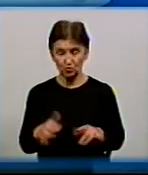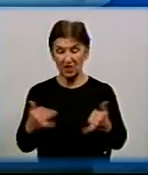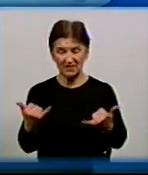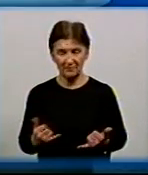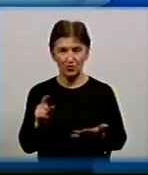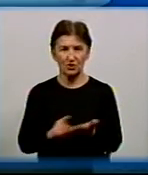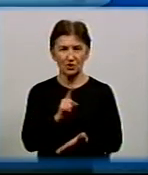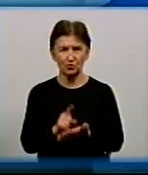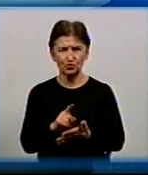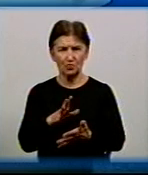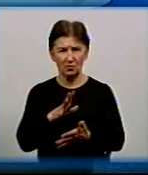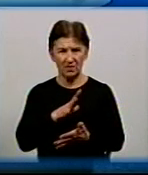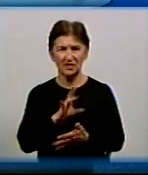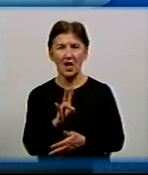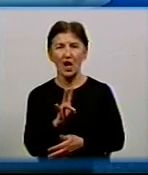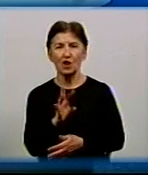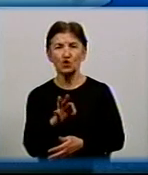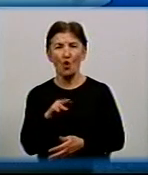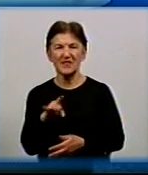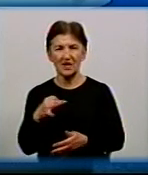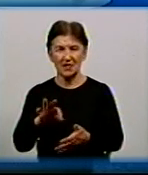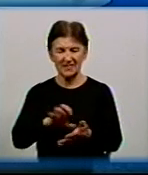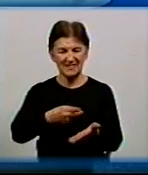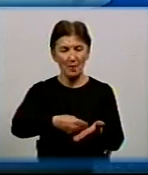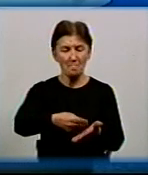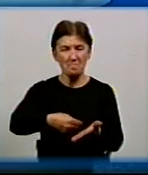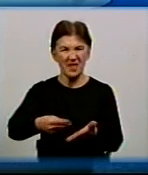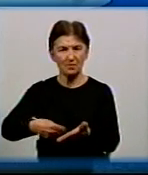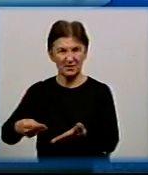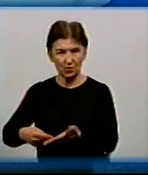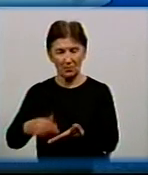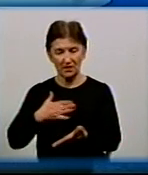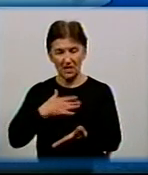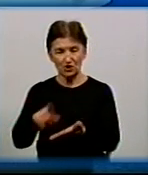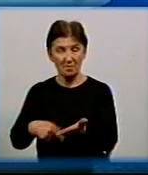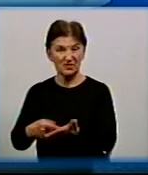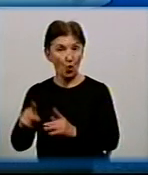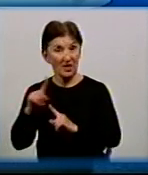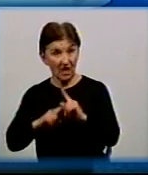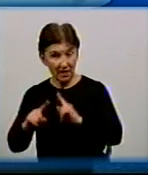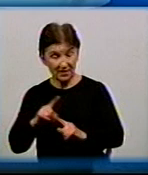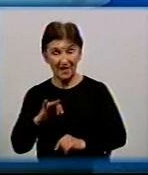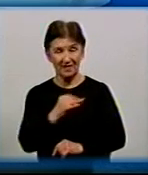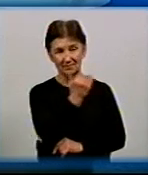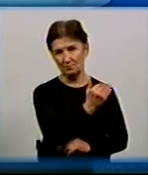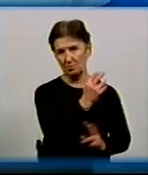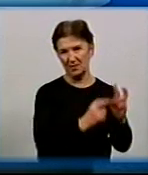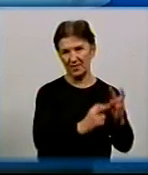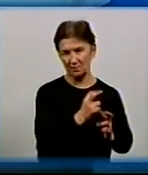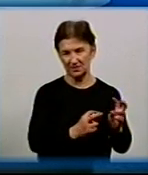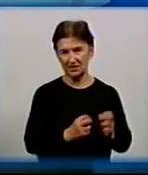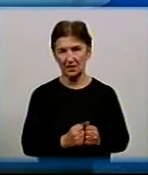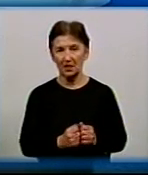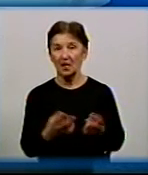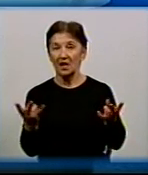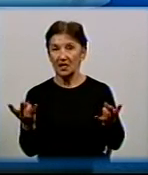має відбутися, це нотаріальна угода з підписами міської ради і в тому числі арендного підприємства. Варто